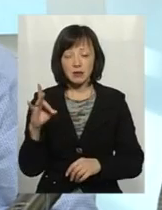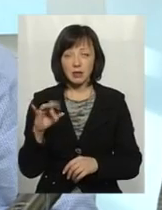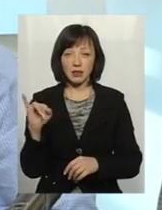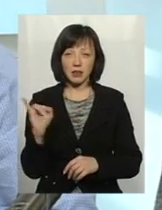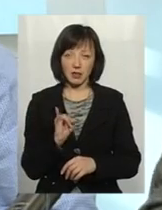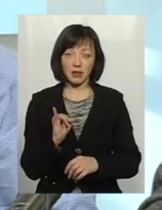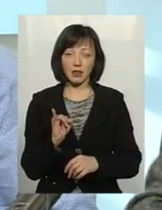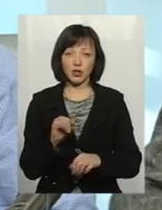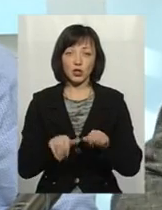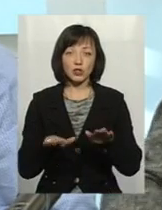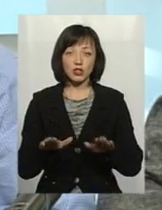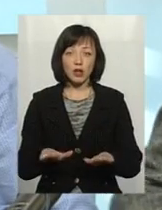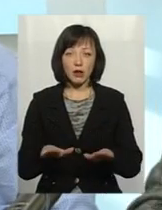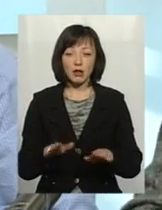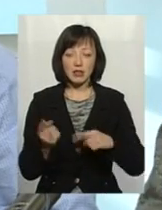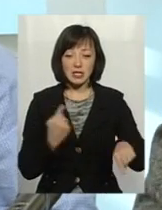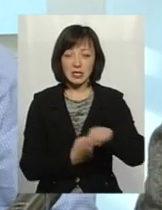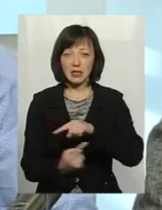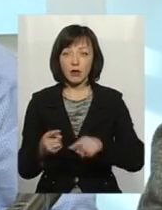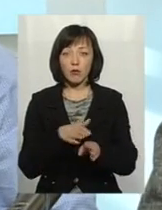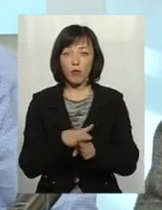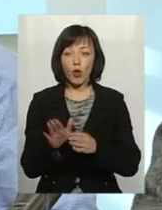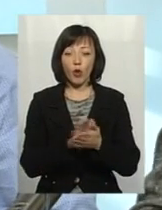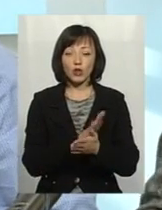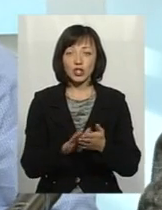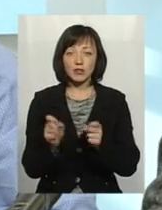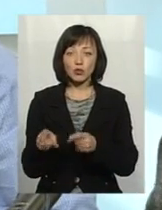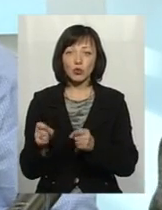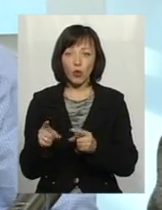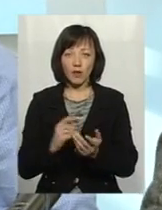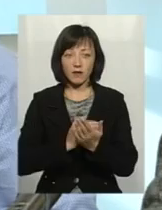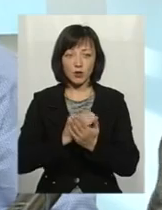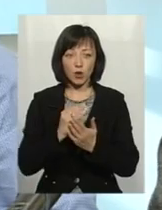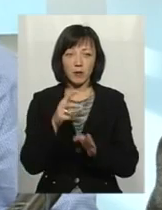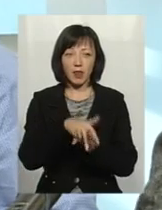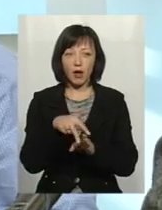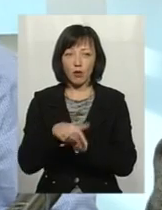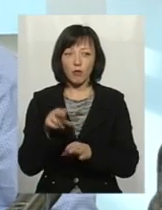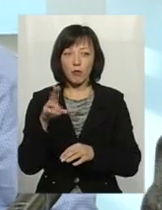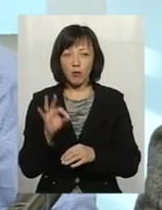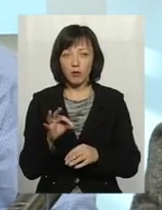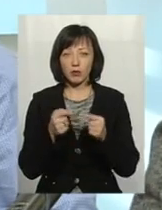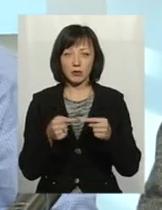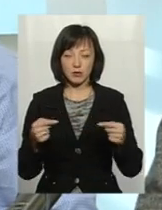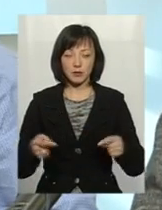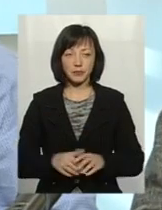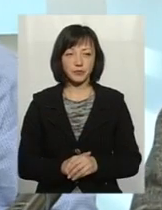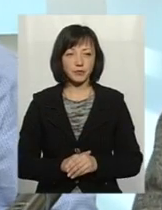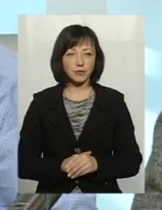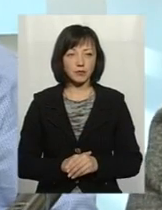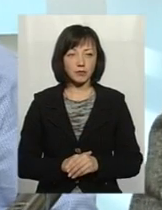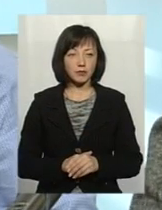І рішав цікл полного биологісткій очистки стоків з высокими нагрузками по КПК і БПК і все остальне.